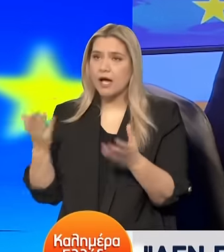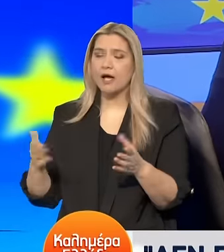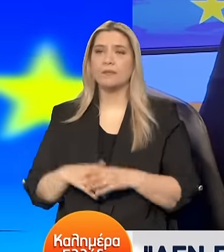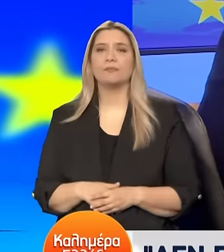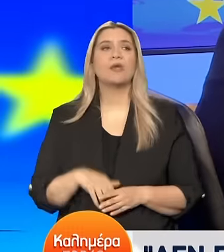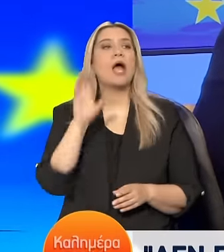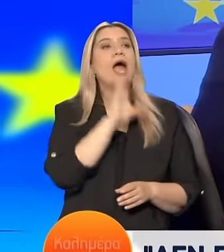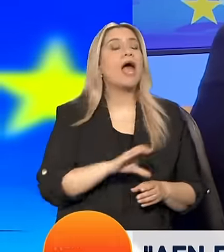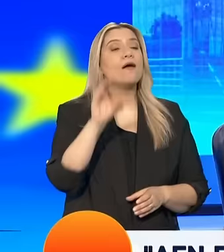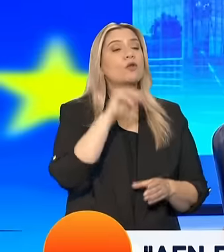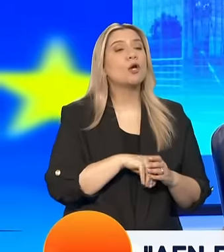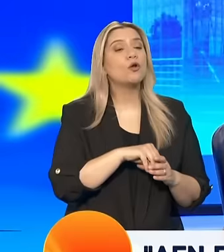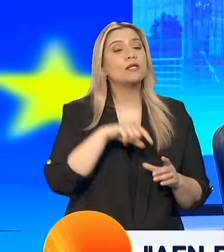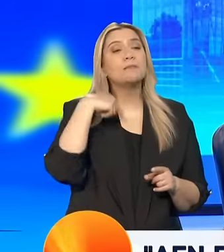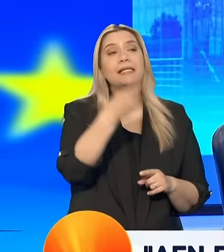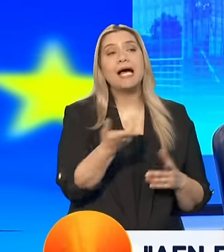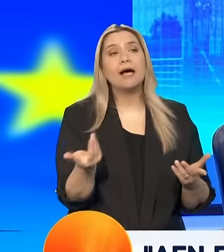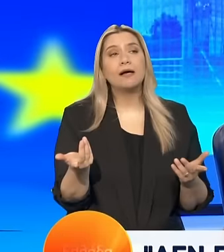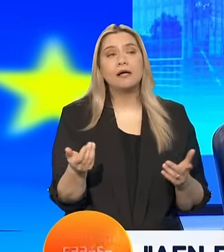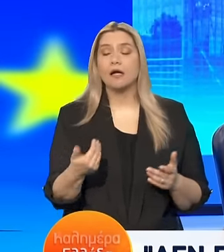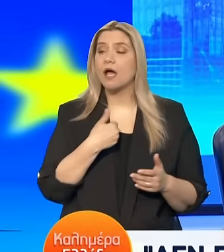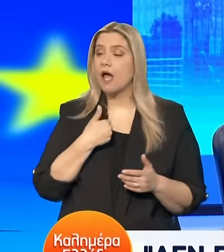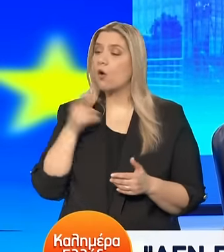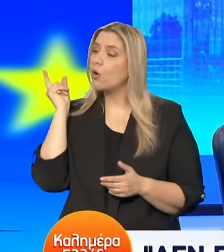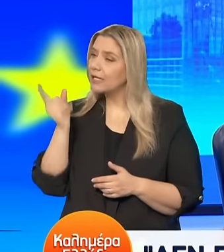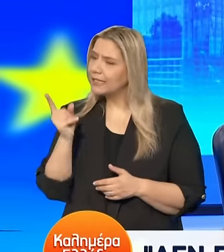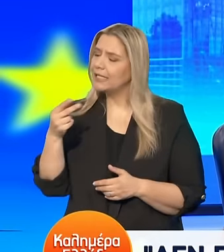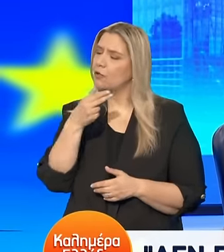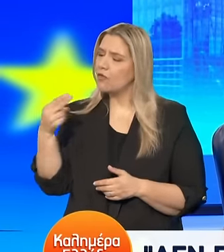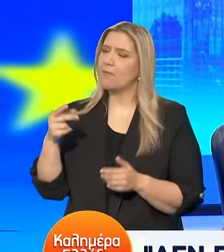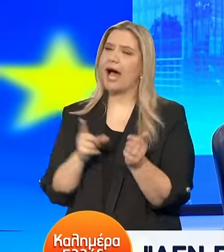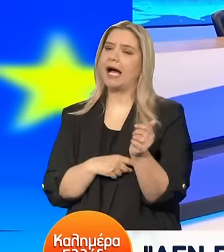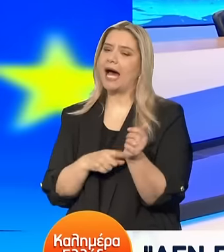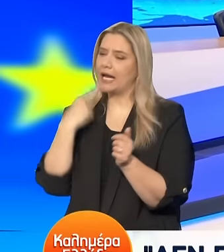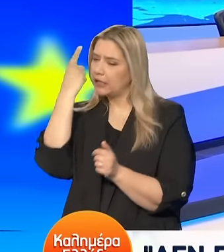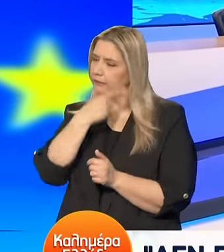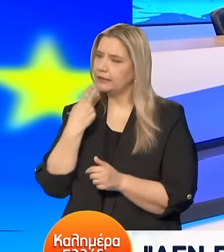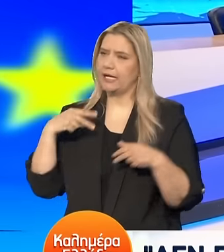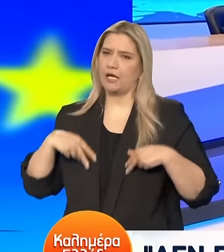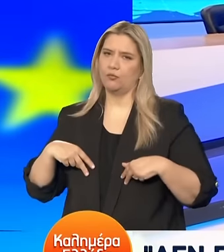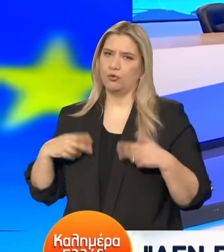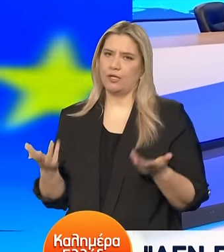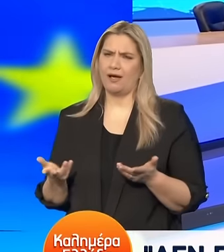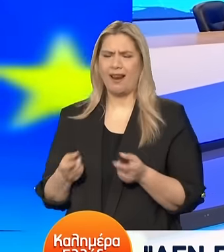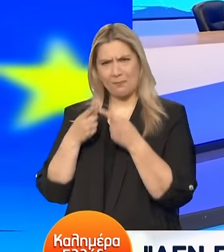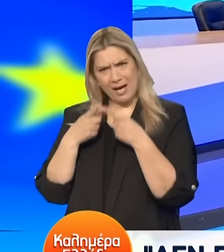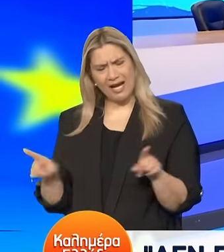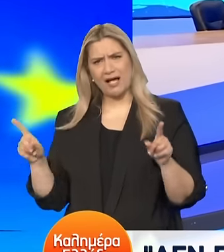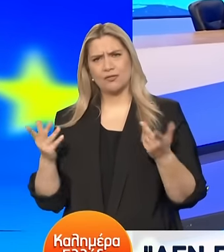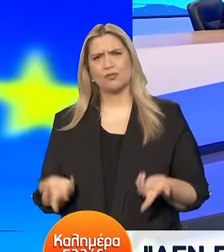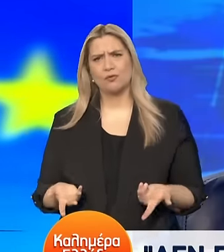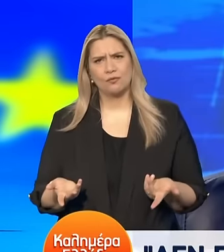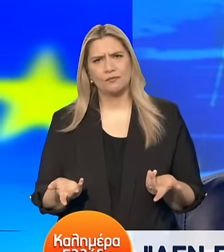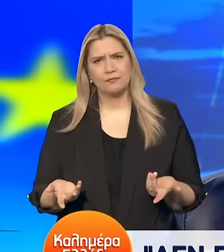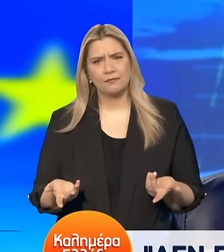Και ναι Κρίνω και ζητήματα Χαρακτήρα υπουργών Αλλά δεν είναι λίγο παράξενο Κάποιος ο οποίος δεν